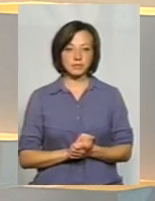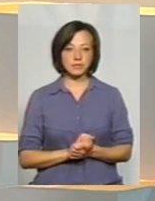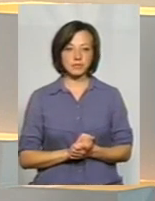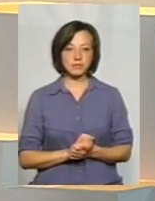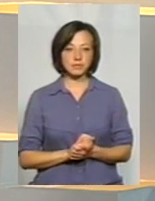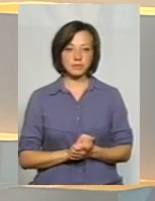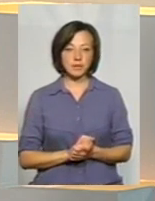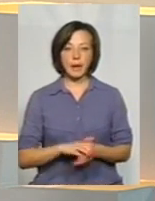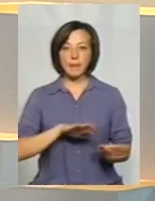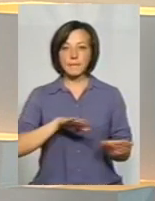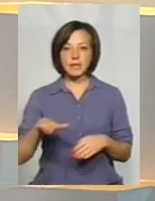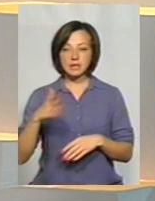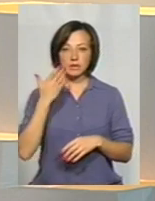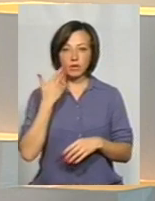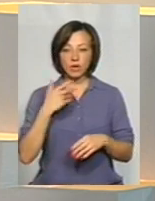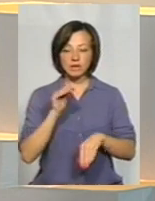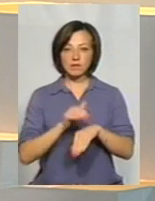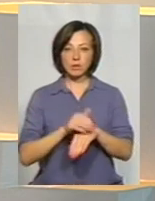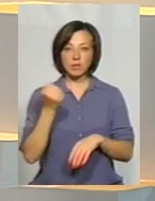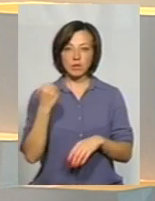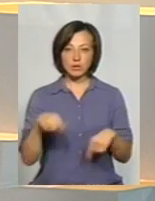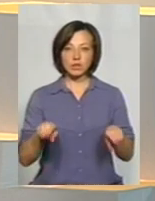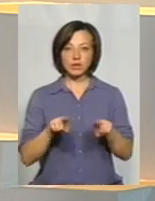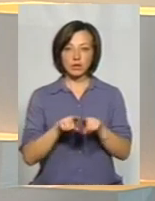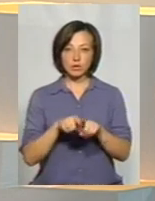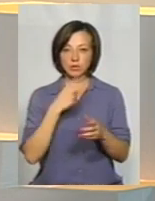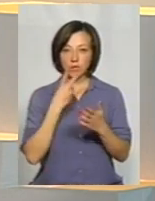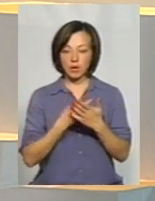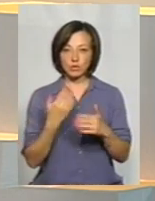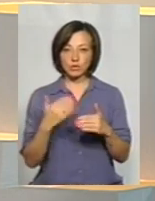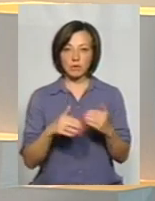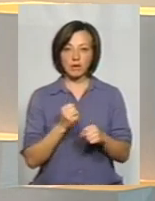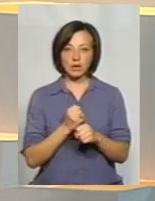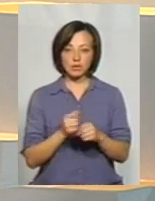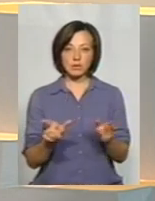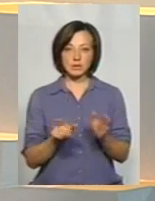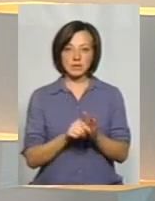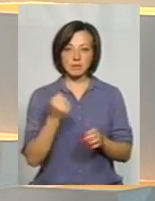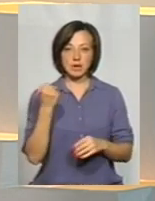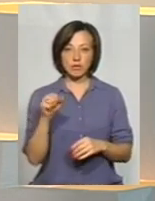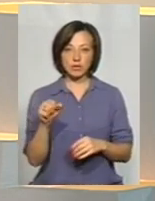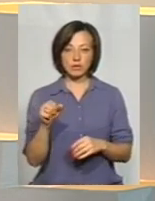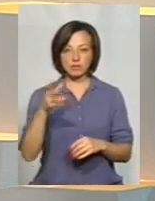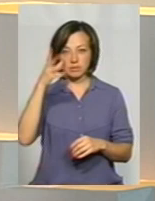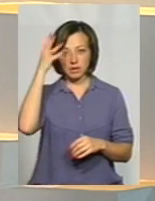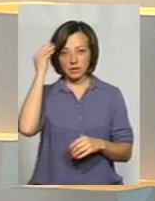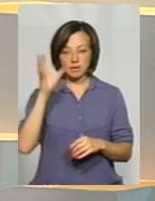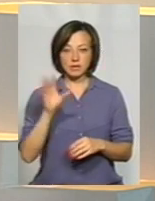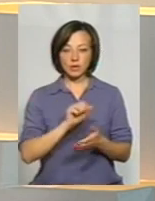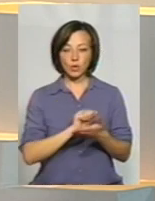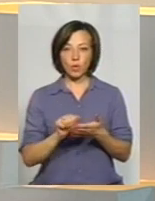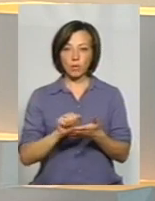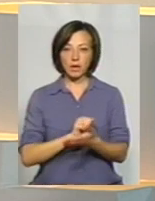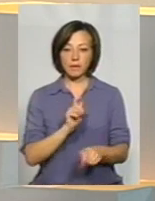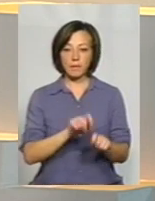І після того, як зафіксований переможця, ми також їх бачимо. І вже працюємо з переможцем, беремо до уваги всі його документи,